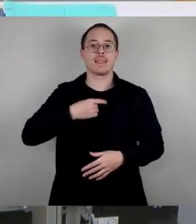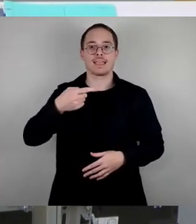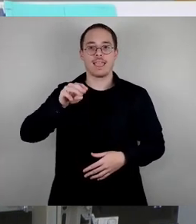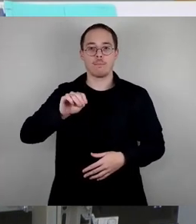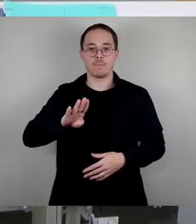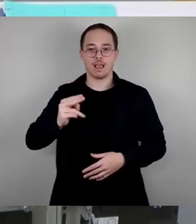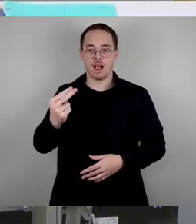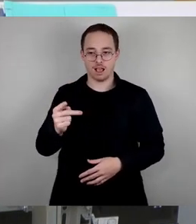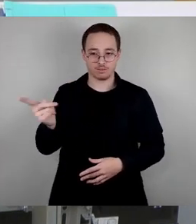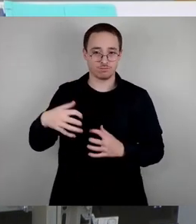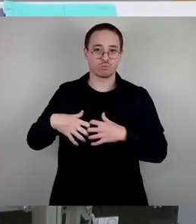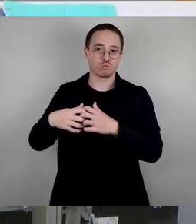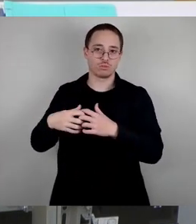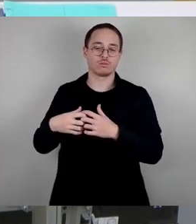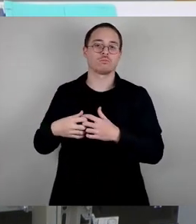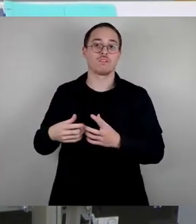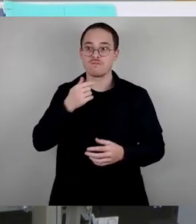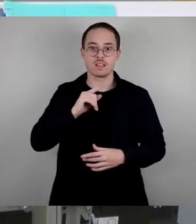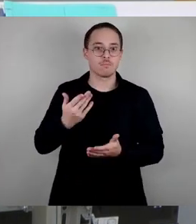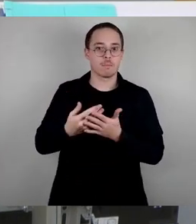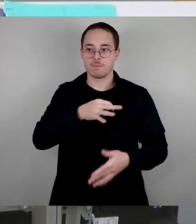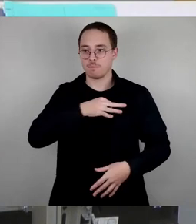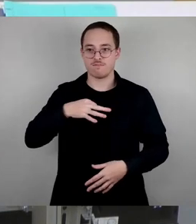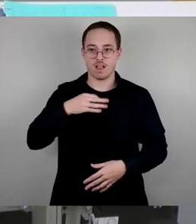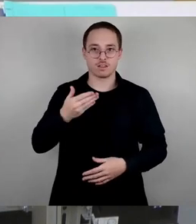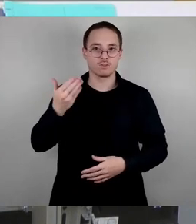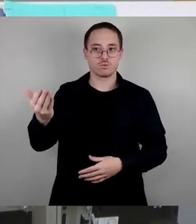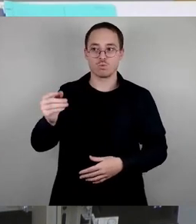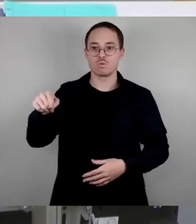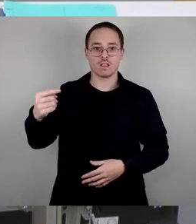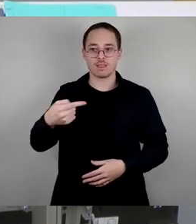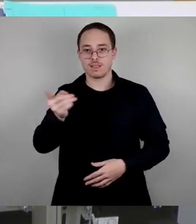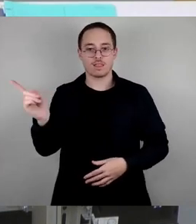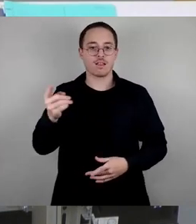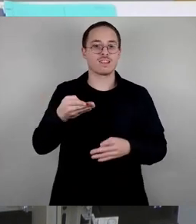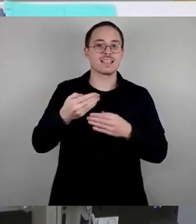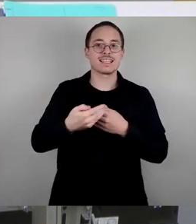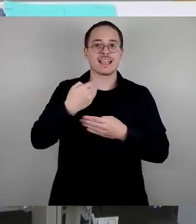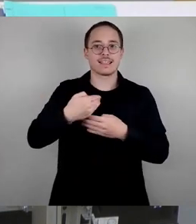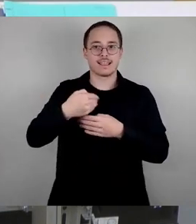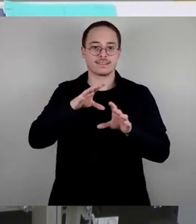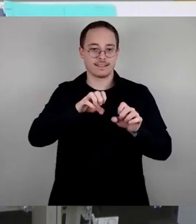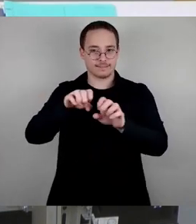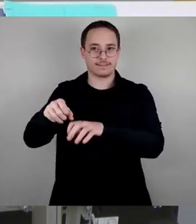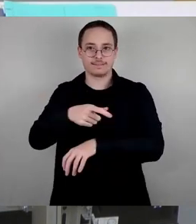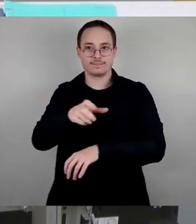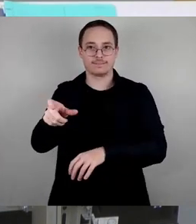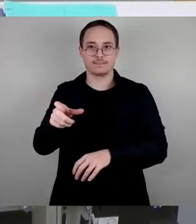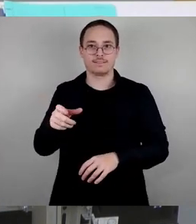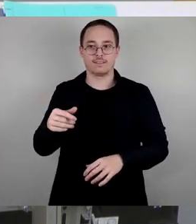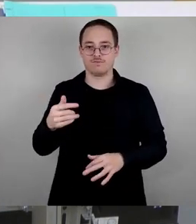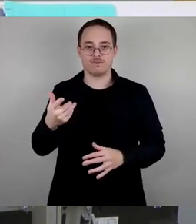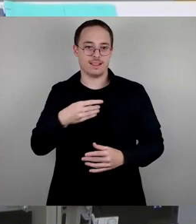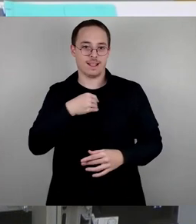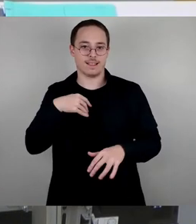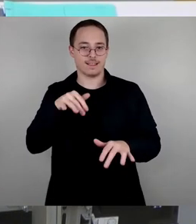keine Nachteile durch die Privatisierung entstehen. Und seitdem wurden auch viele Projekte erfolgreich realisiert. Mit dem Neubau der